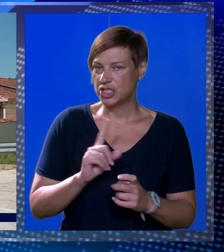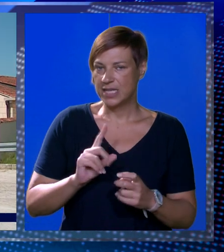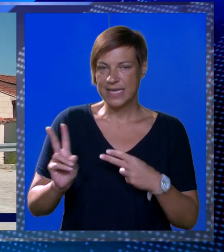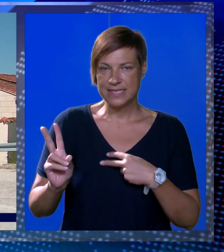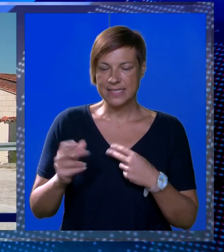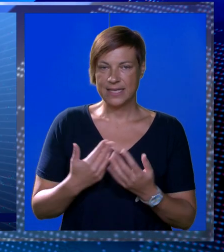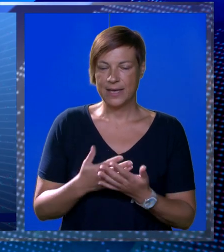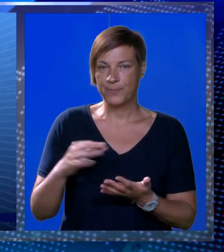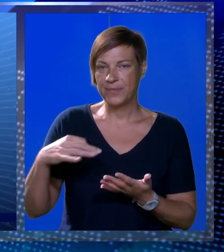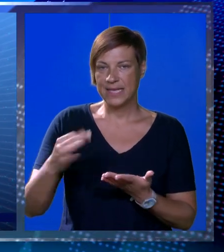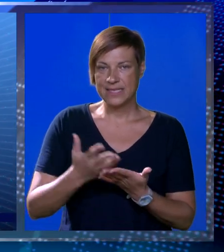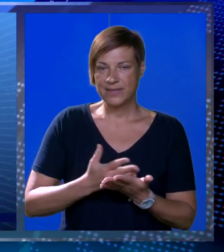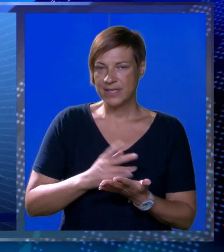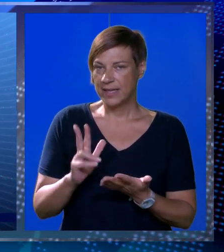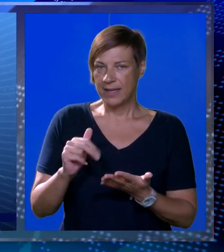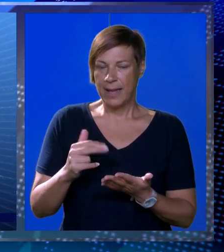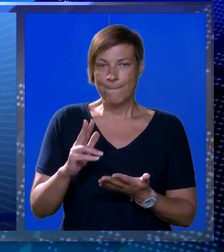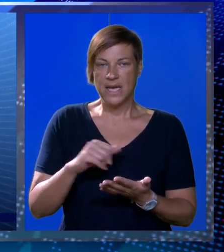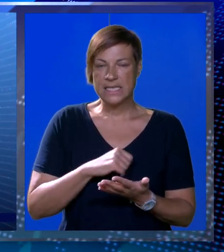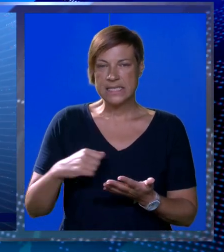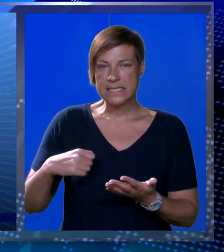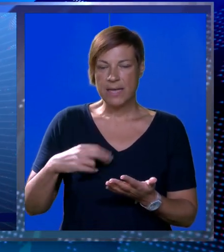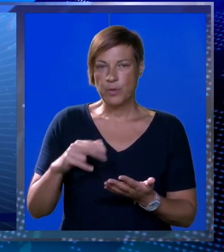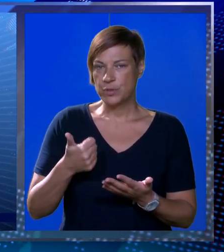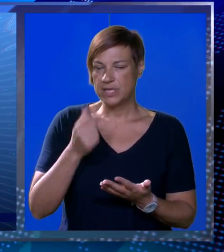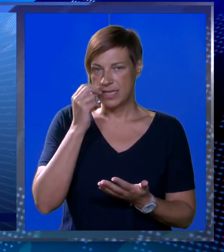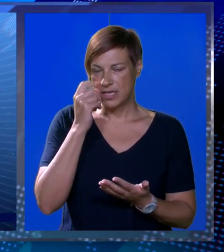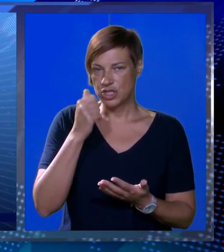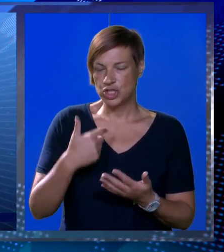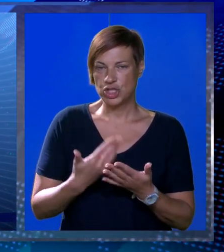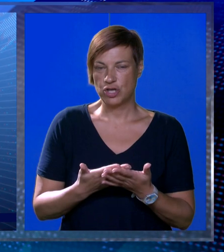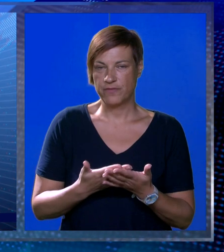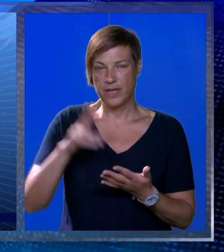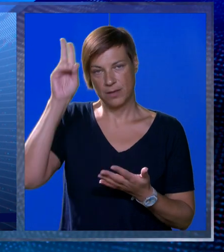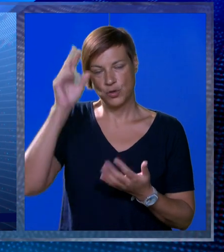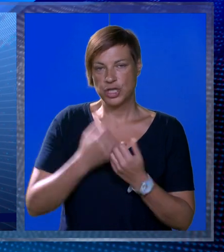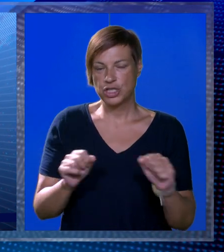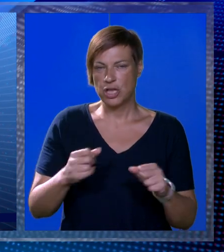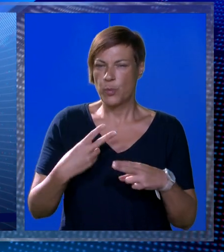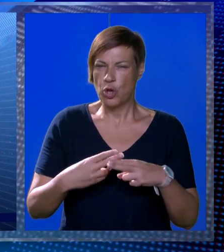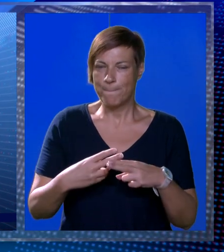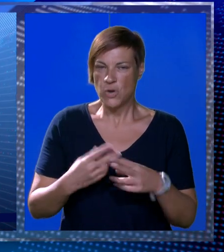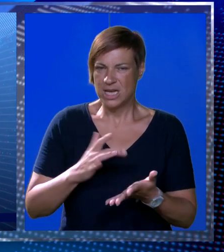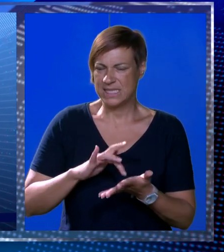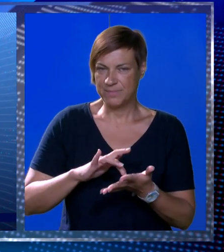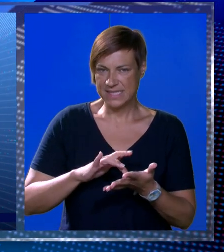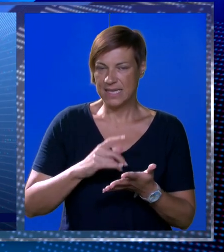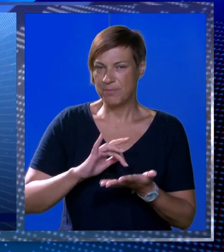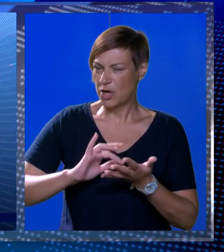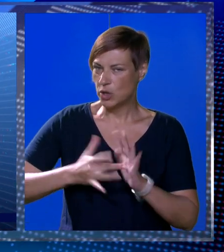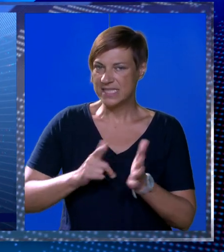Knežić sve to dementira. Nezavisne liste nema. Tu postoji samo jedan čovjek sa svojom mogu reći slobodno-bolesnom ambicijom